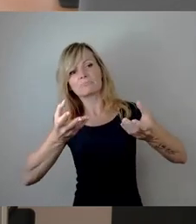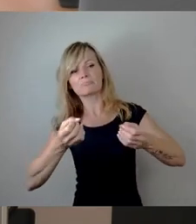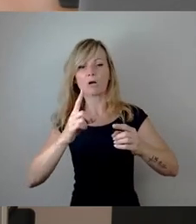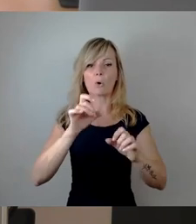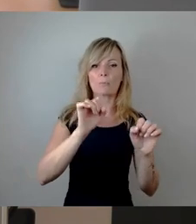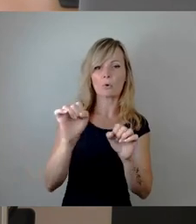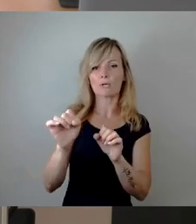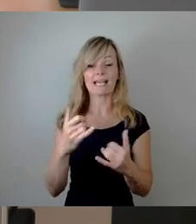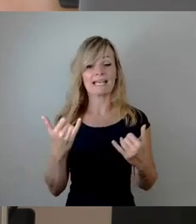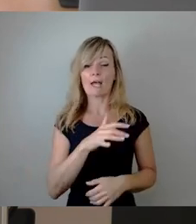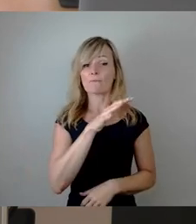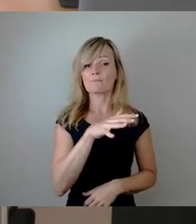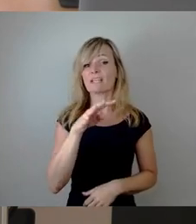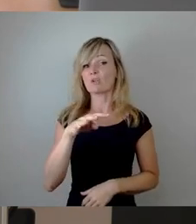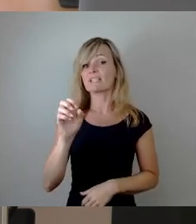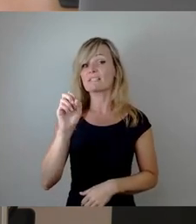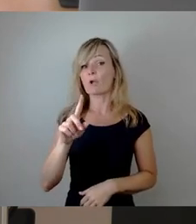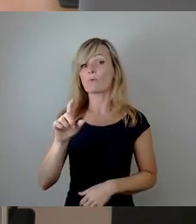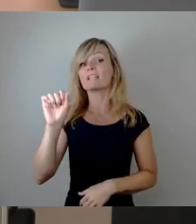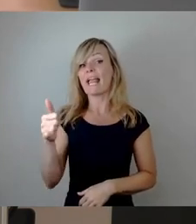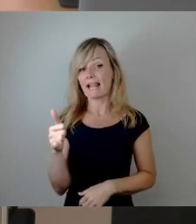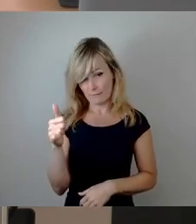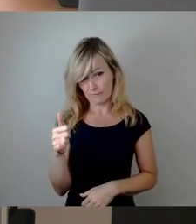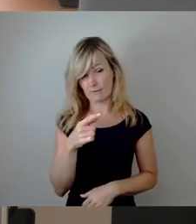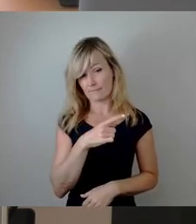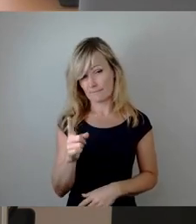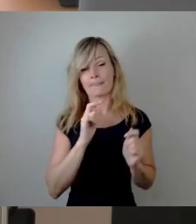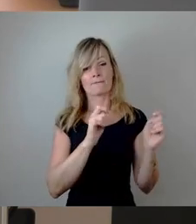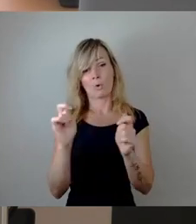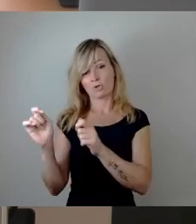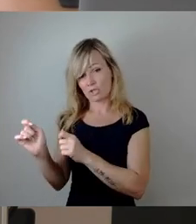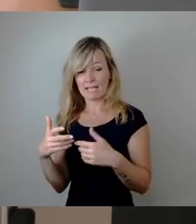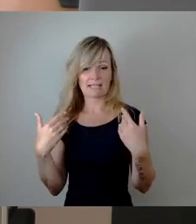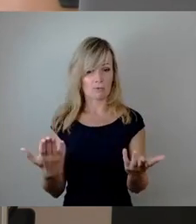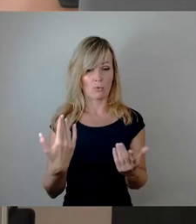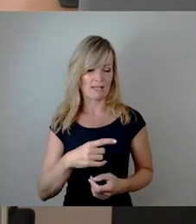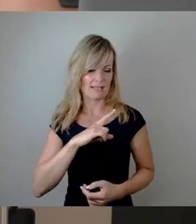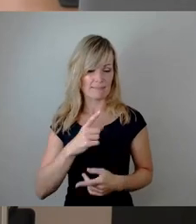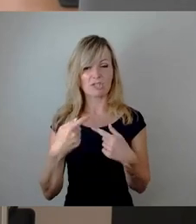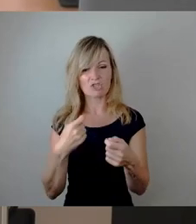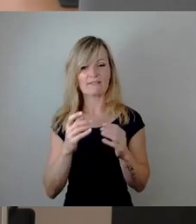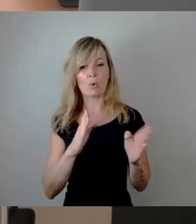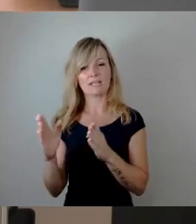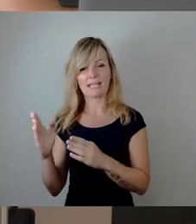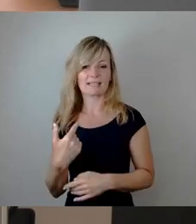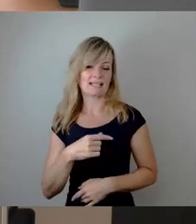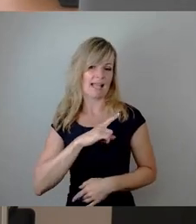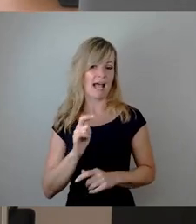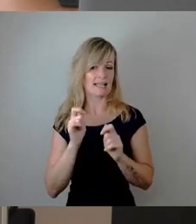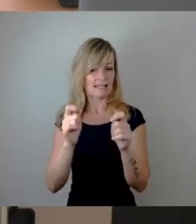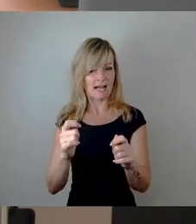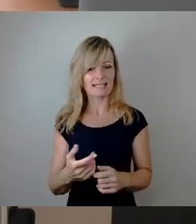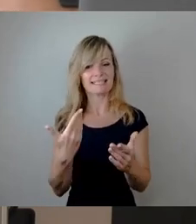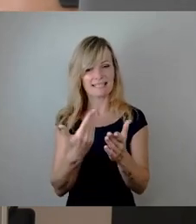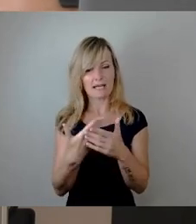jetzt 15, 14, 12 und 11 als Vorschläge vorliegen. Und ich würde die Geschäftsordnung beantragen, dass wir das auch genau